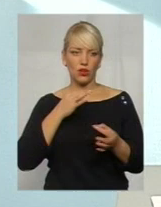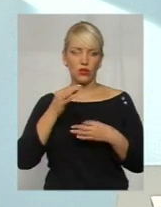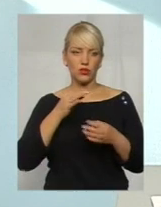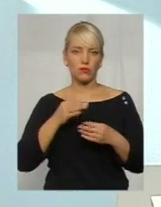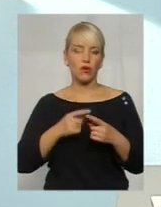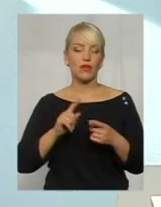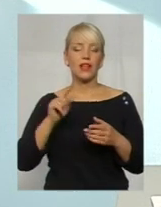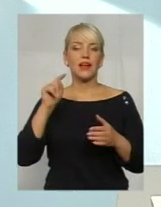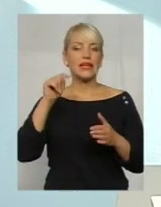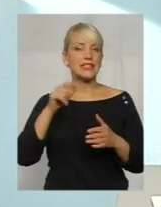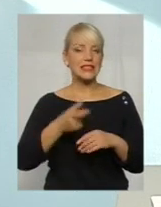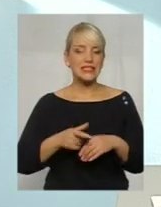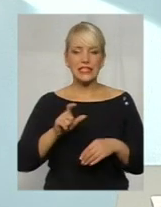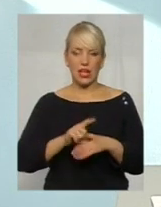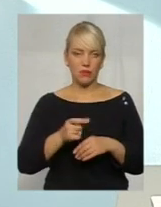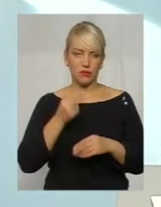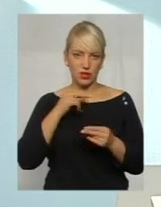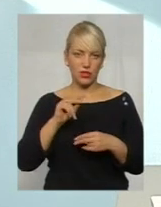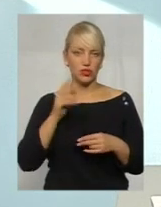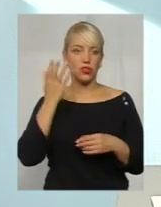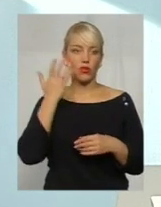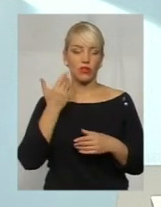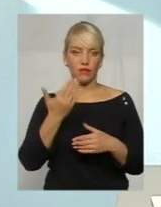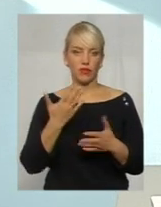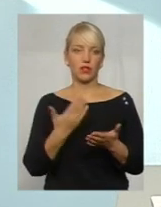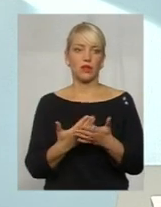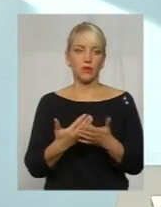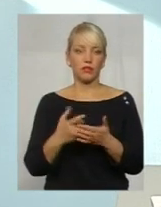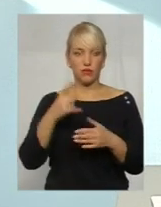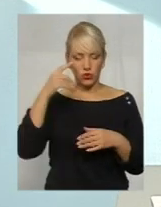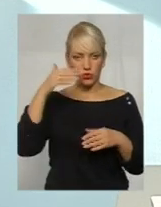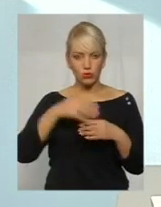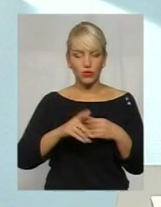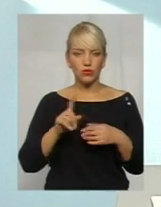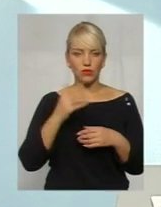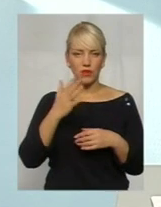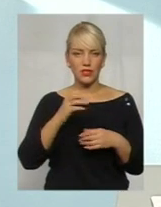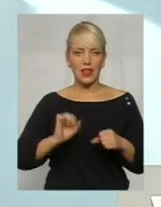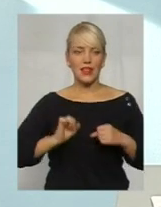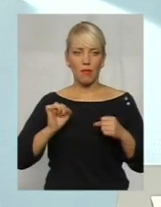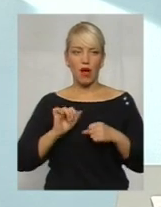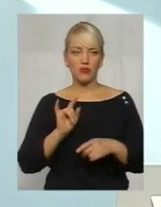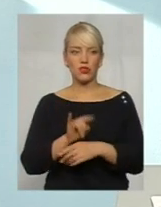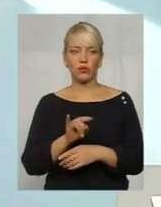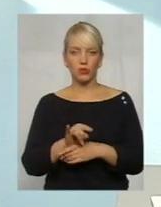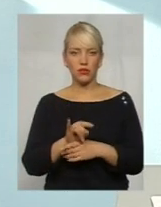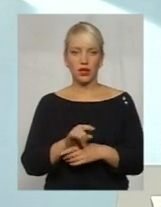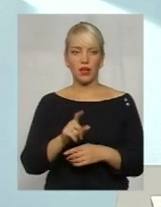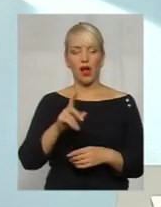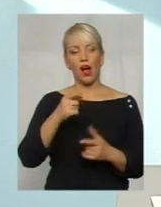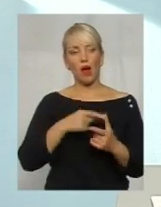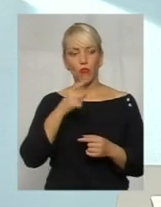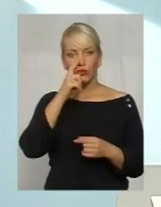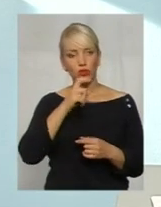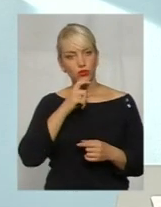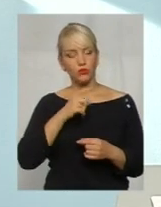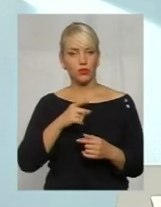навіть стали вже зрозуміти, що вас намагаються ошукати або не розумієте цього,